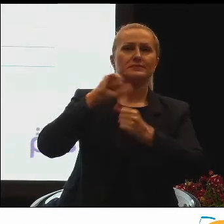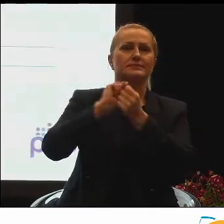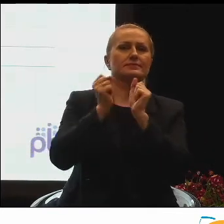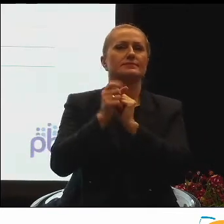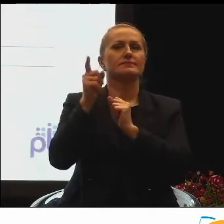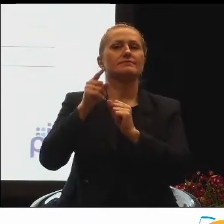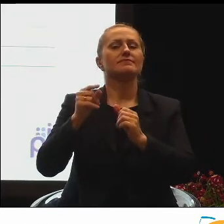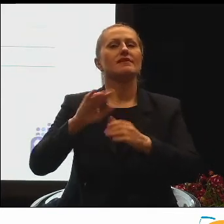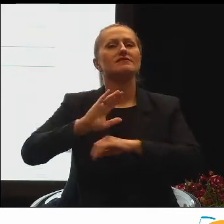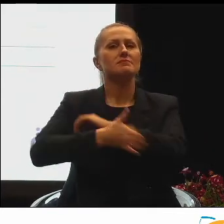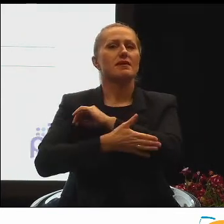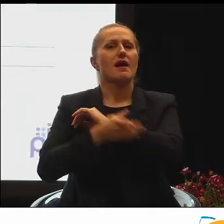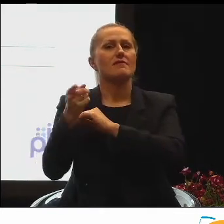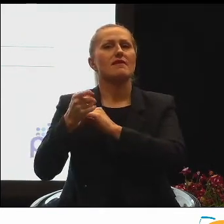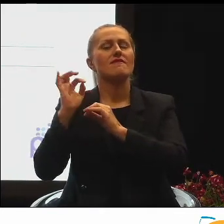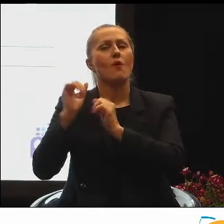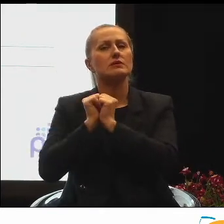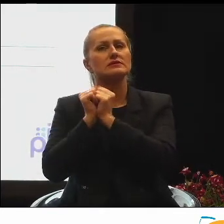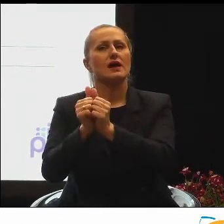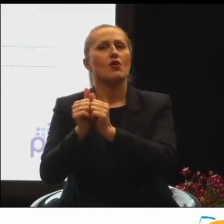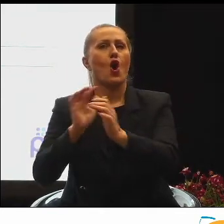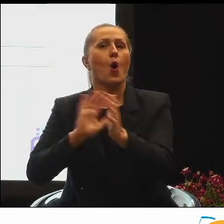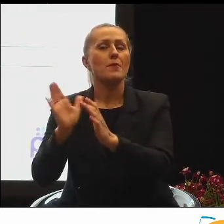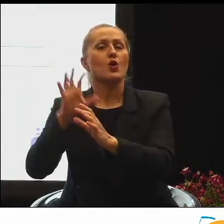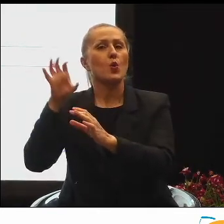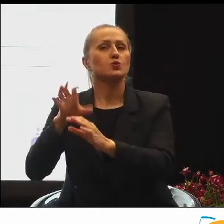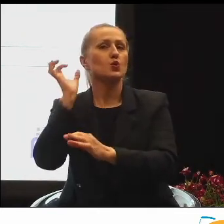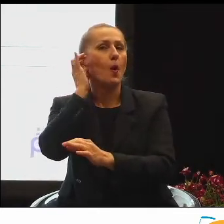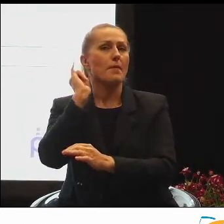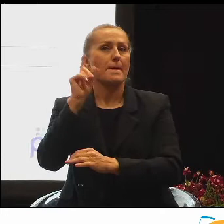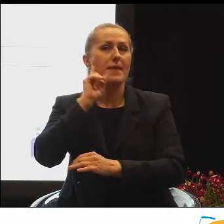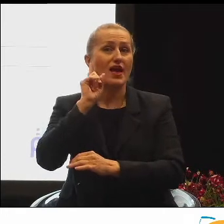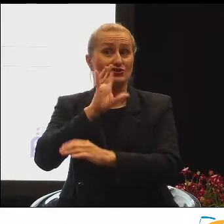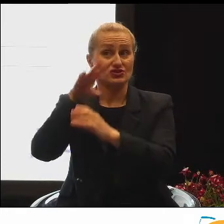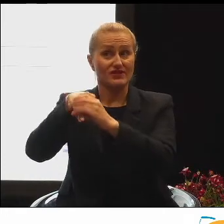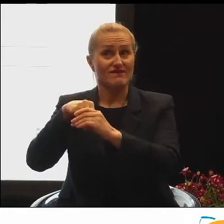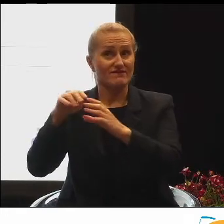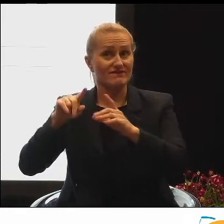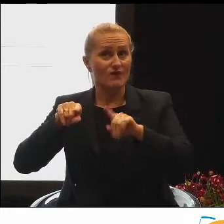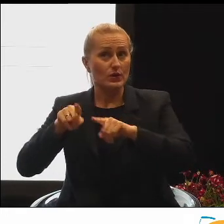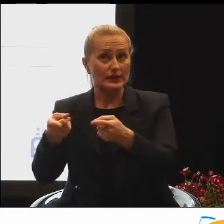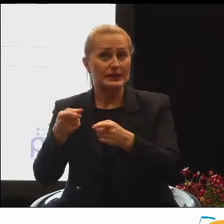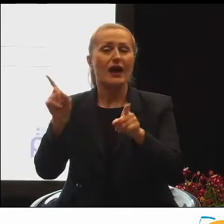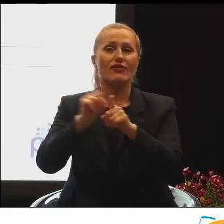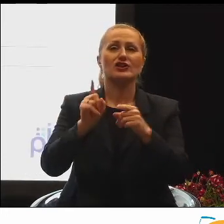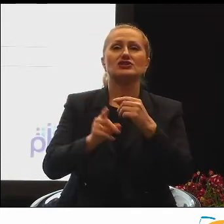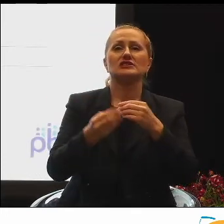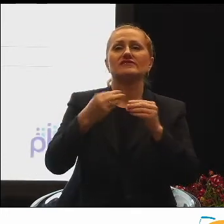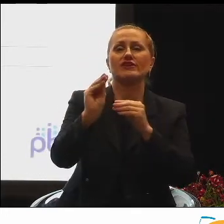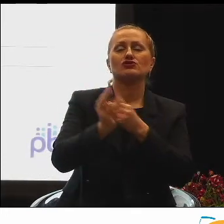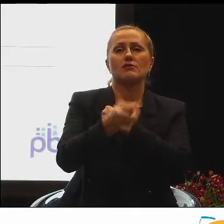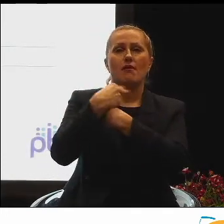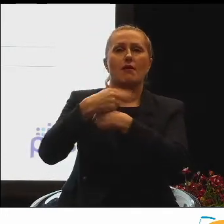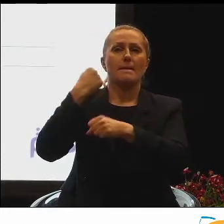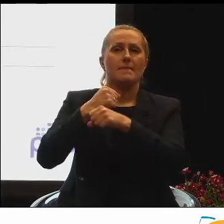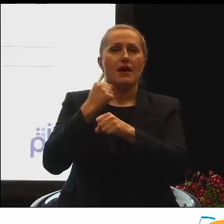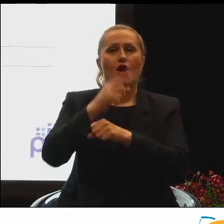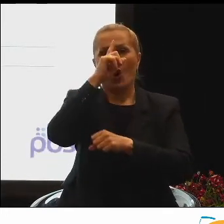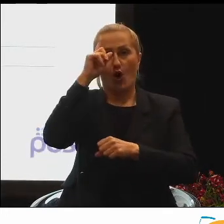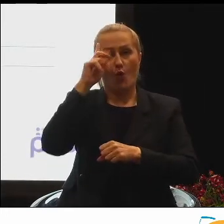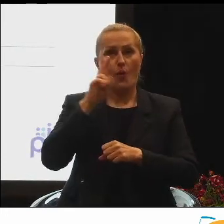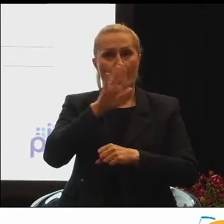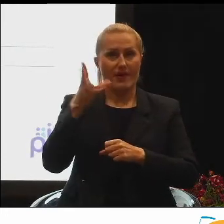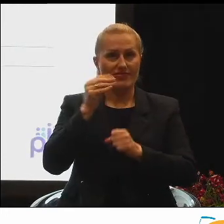wspierania ról opiekuńczych kobiet i mężczyzn w organizacji. Czy zwiększania zatrudnienia osób z niepełnosprawnościami.